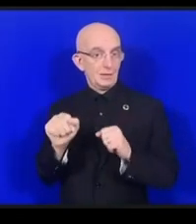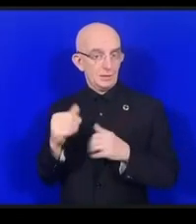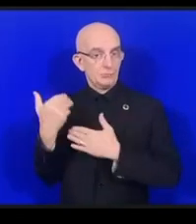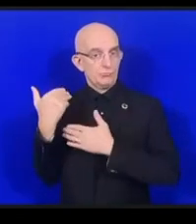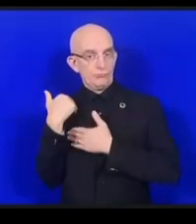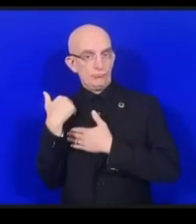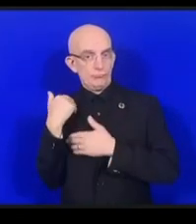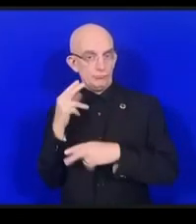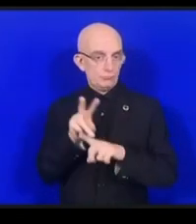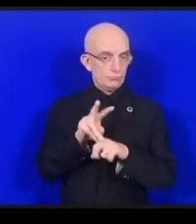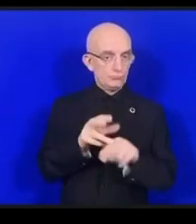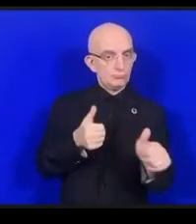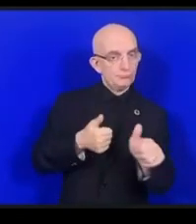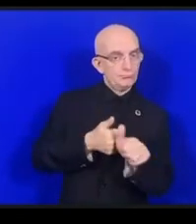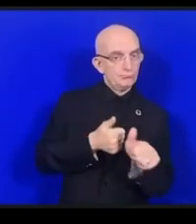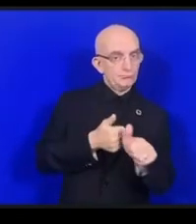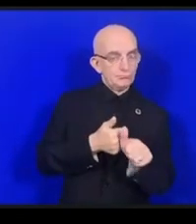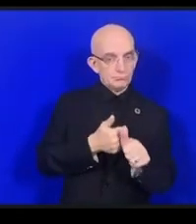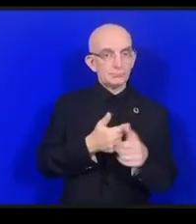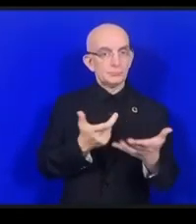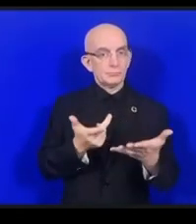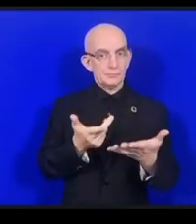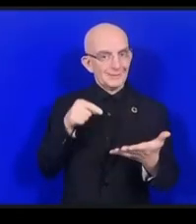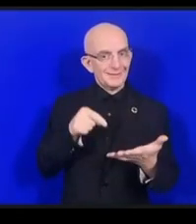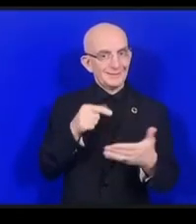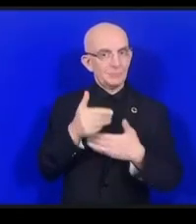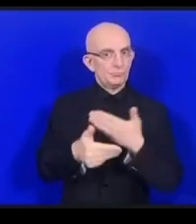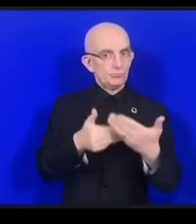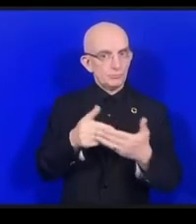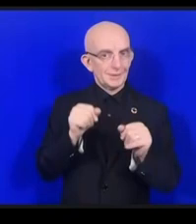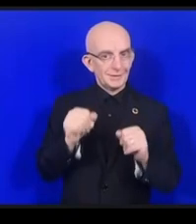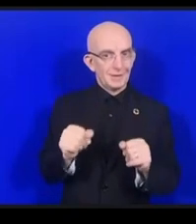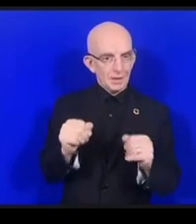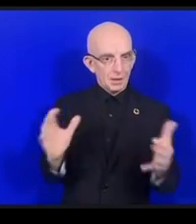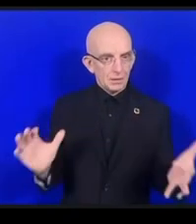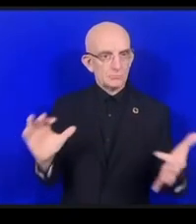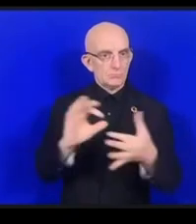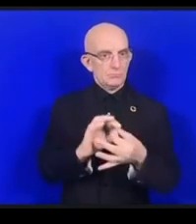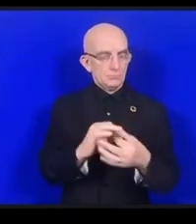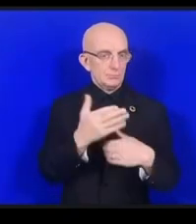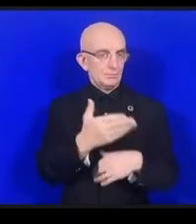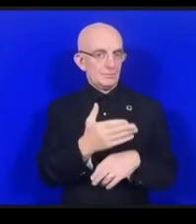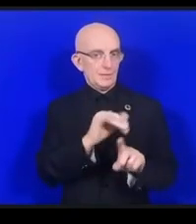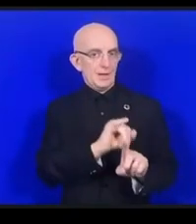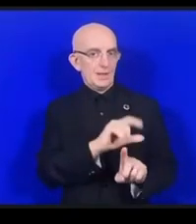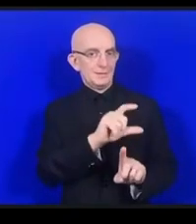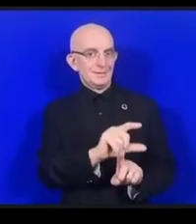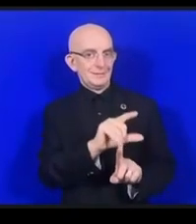インターネットガバナンスのコミュニティとの架け橋となるべく